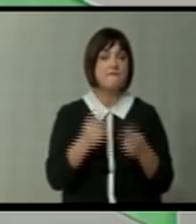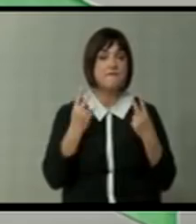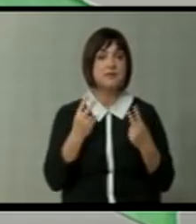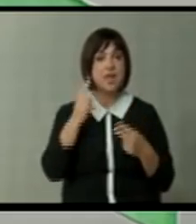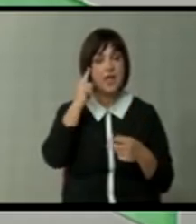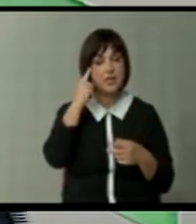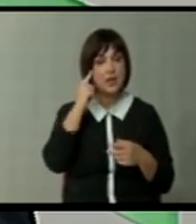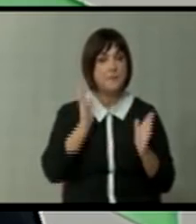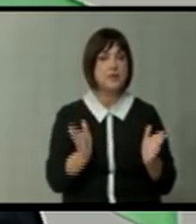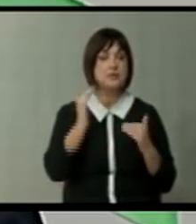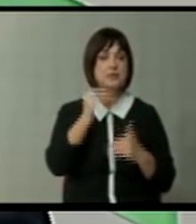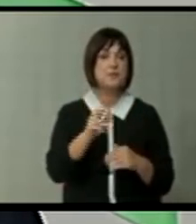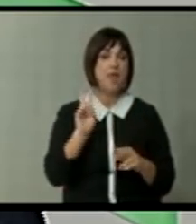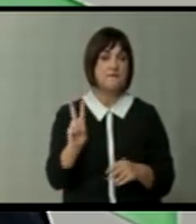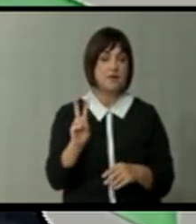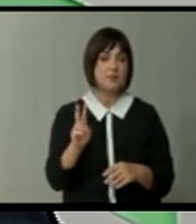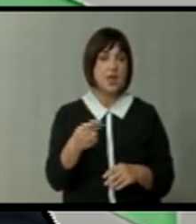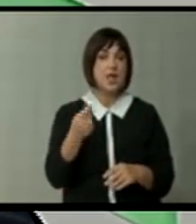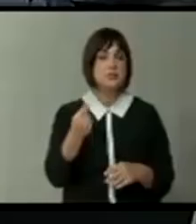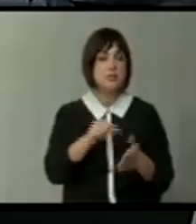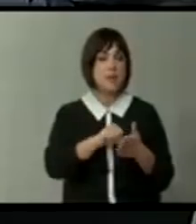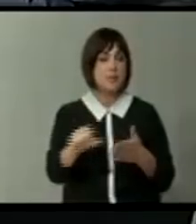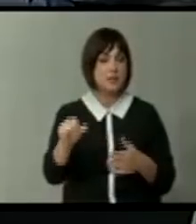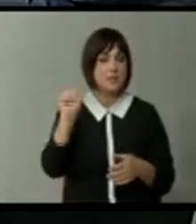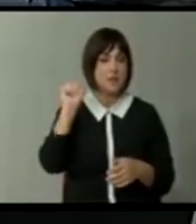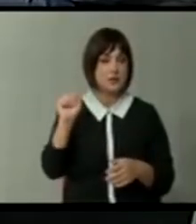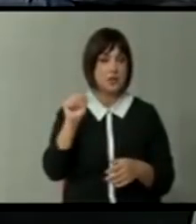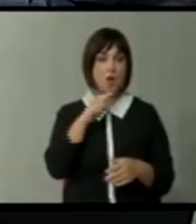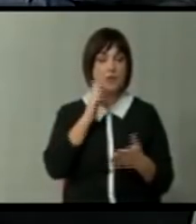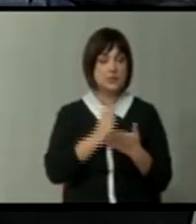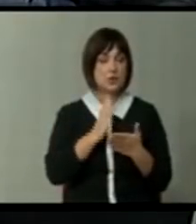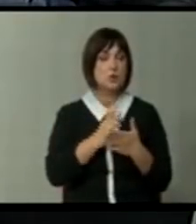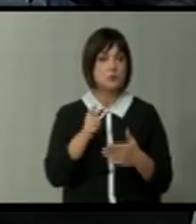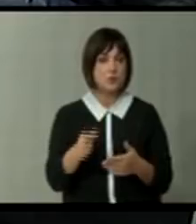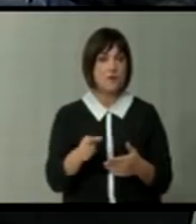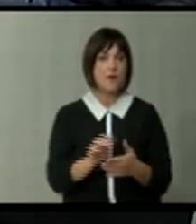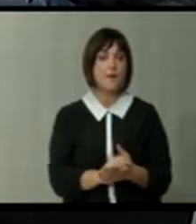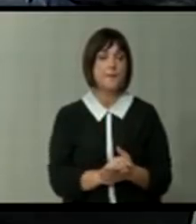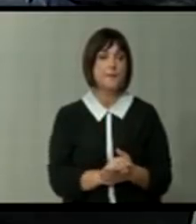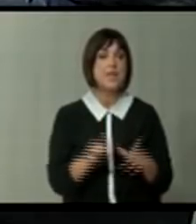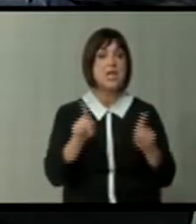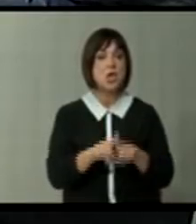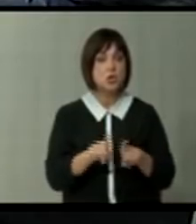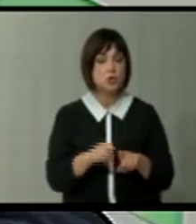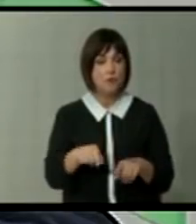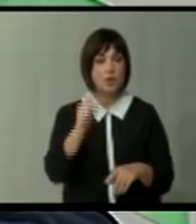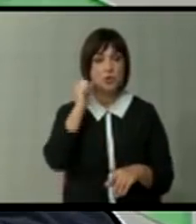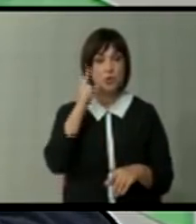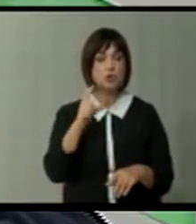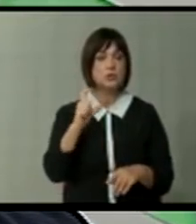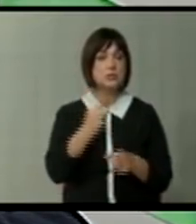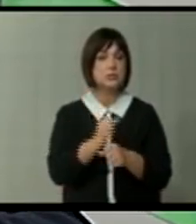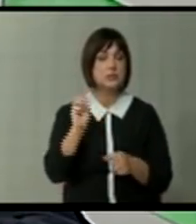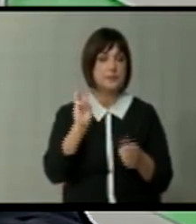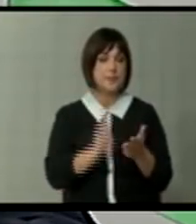идеали и принципи на ВМРО ДПМН. Цената ја плаке партијата, тоа секој веш било така. Истото тоа ќе му се случи и на Социјал